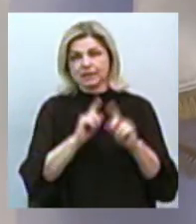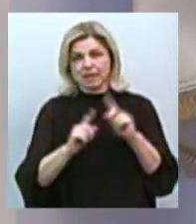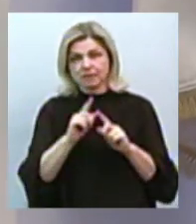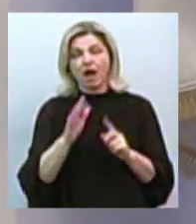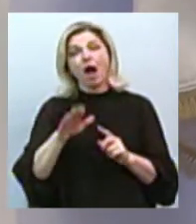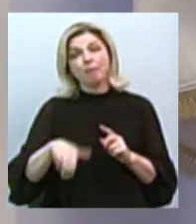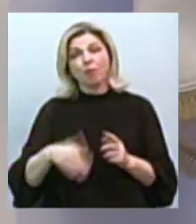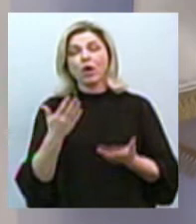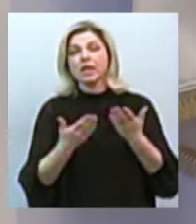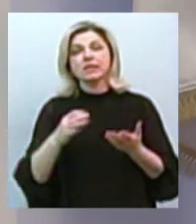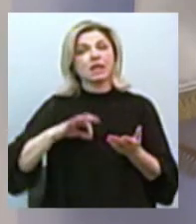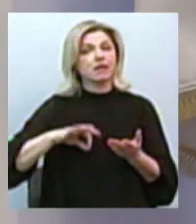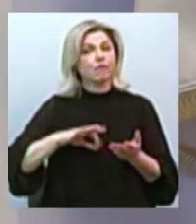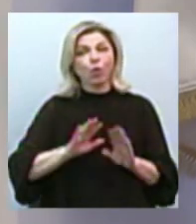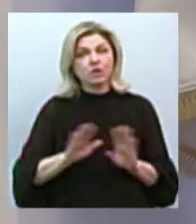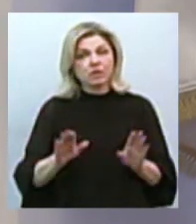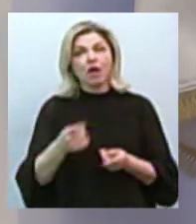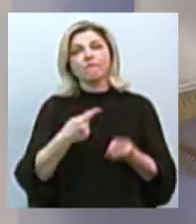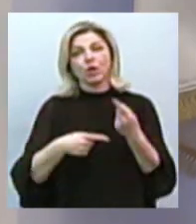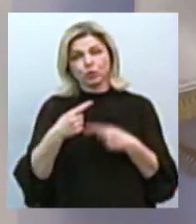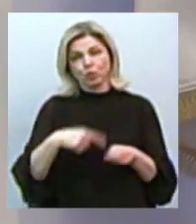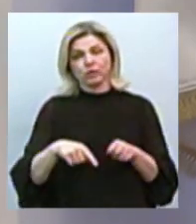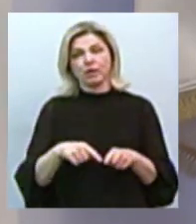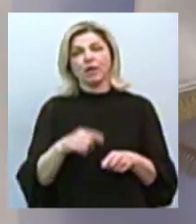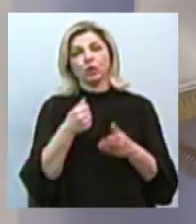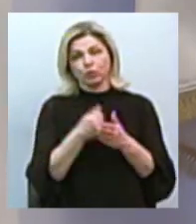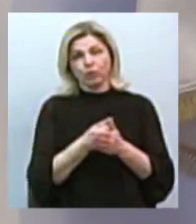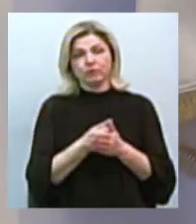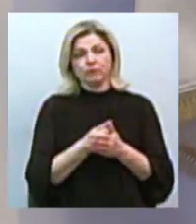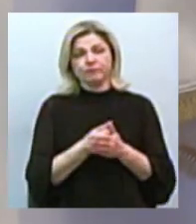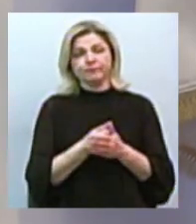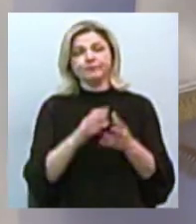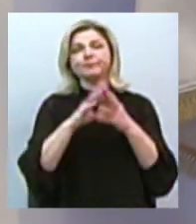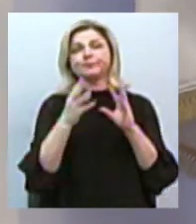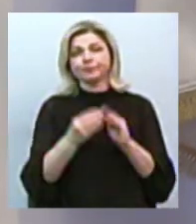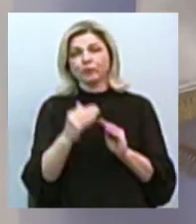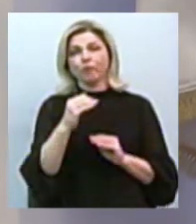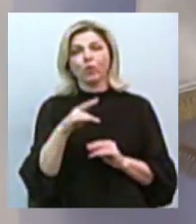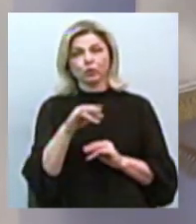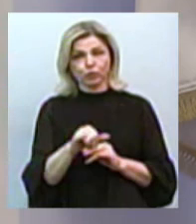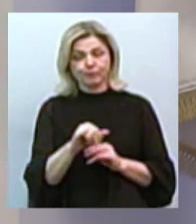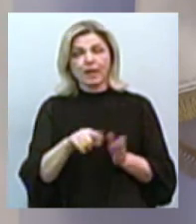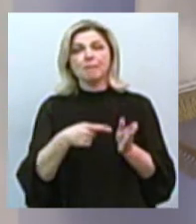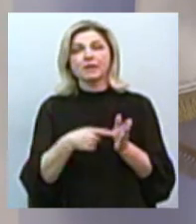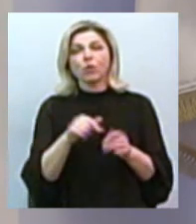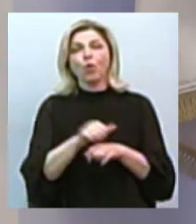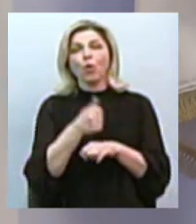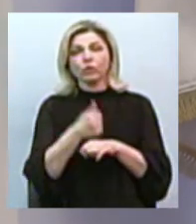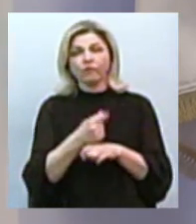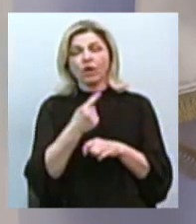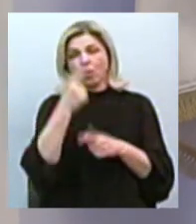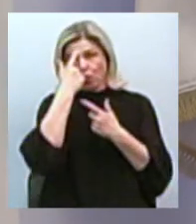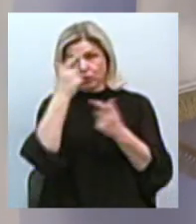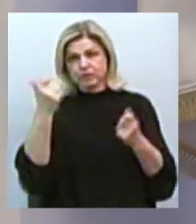разі їх невикористання повернути їх назад до загального фонду. Міський голова оголосив п'ятихвилину